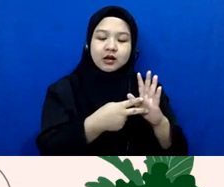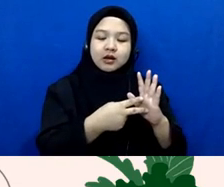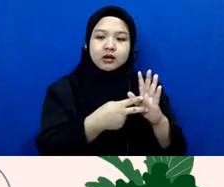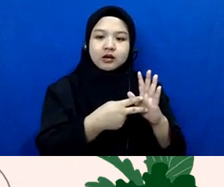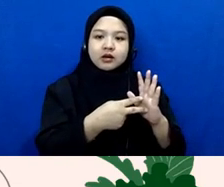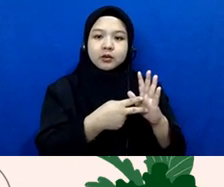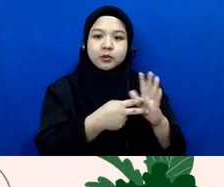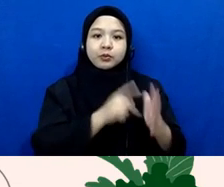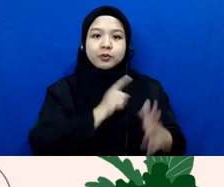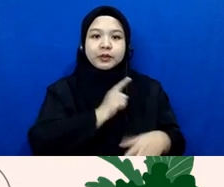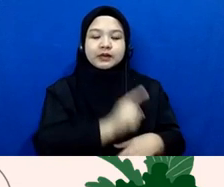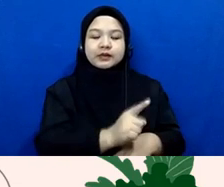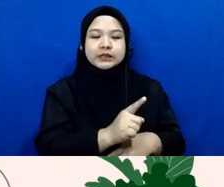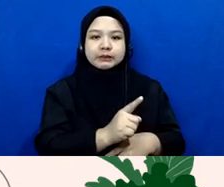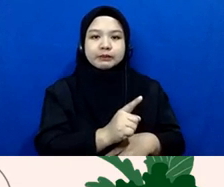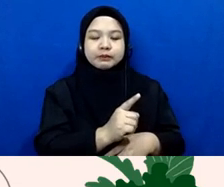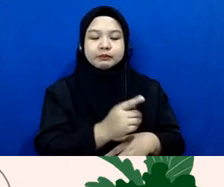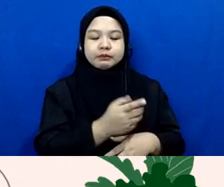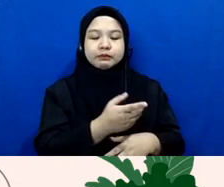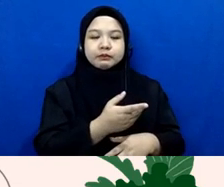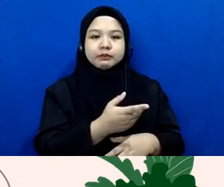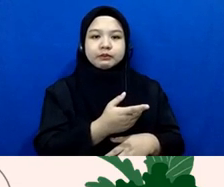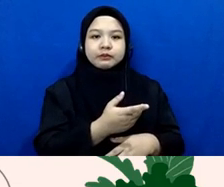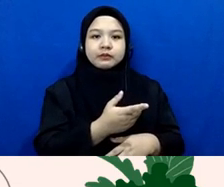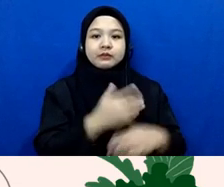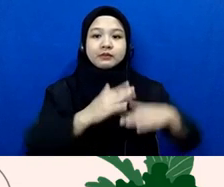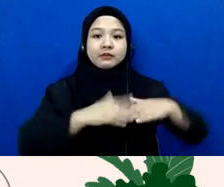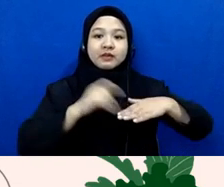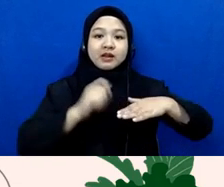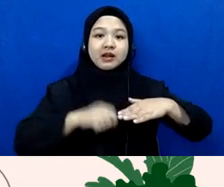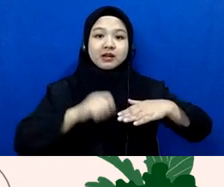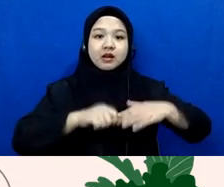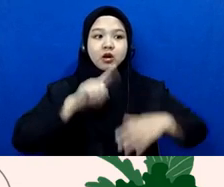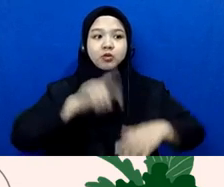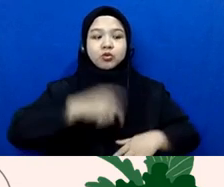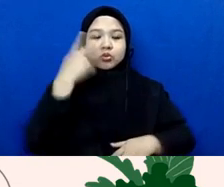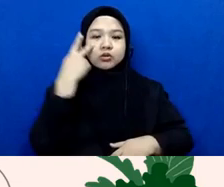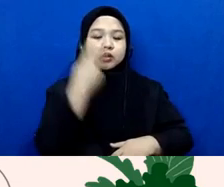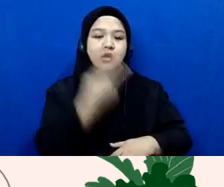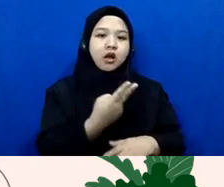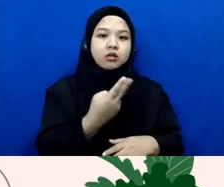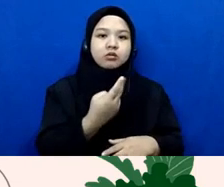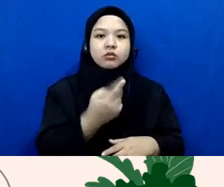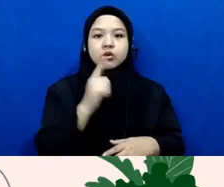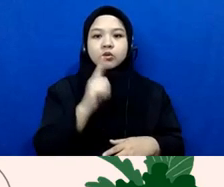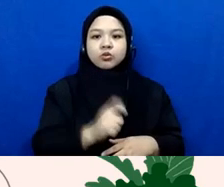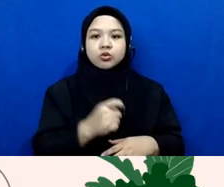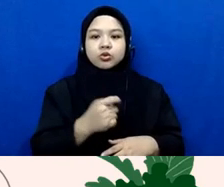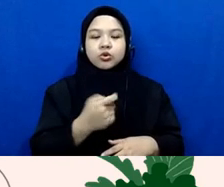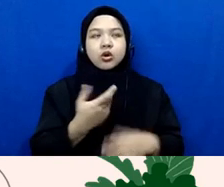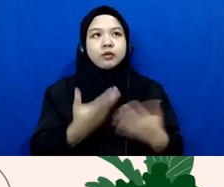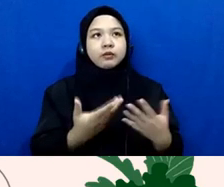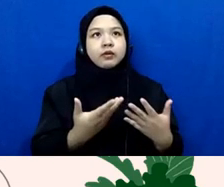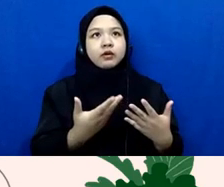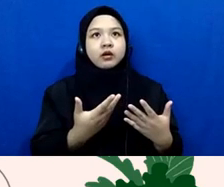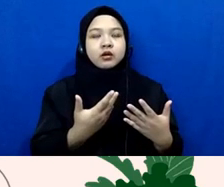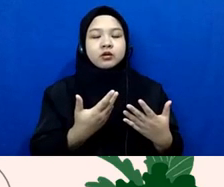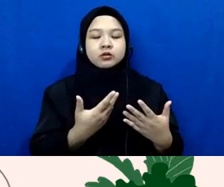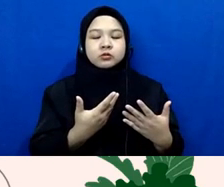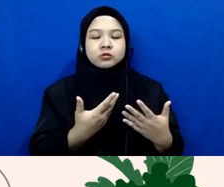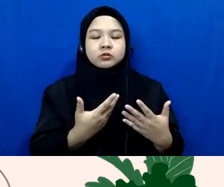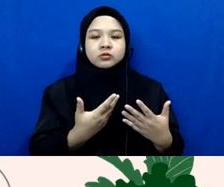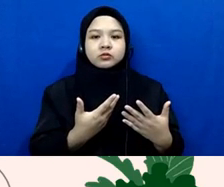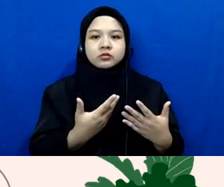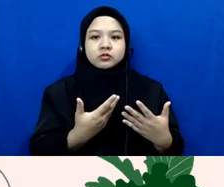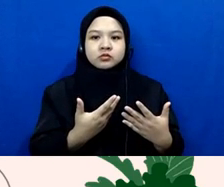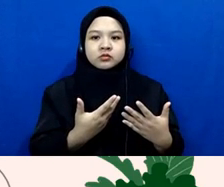prinsip peradilan yang perlu dilihat misalnya adalah ini gampangnya teman-teman